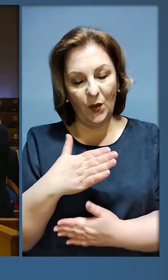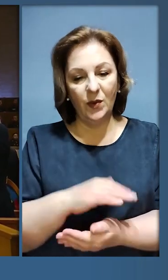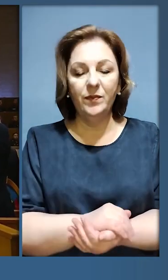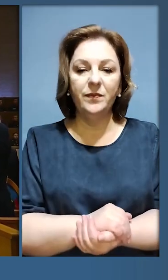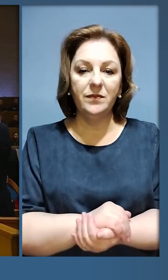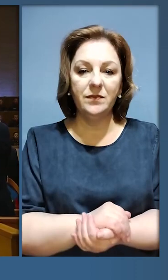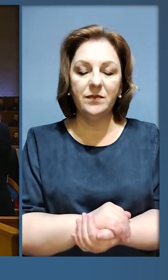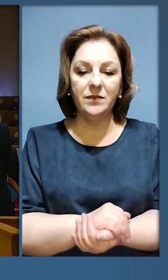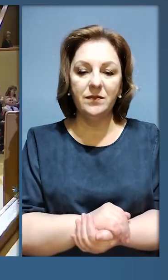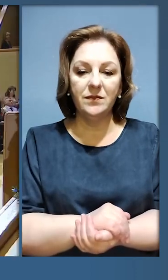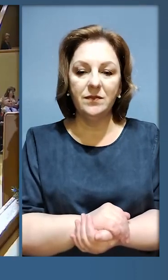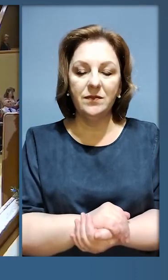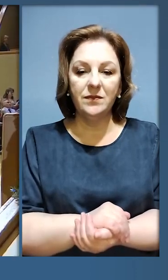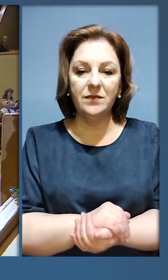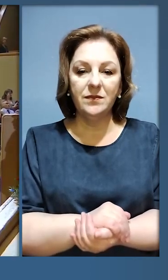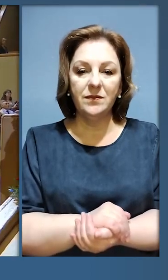Дуже дякую.